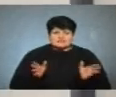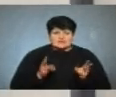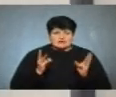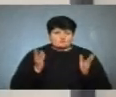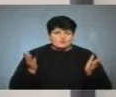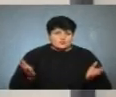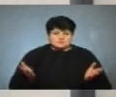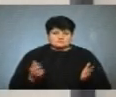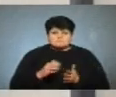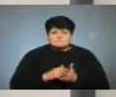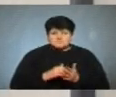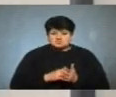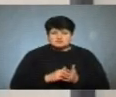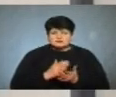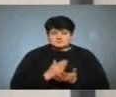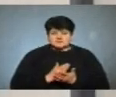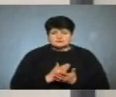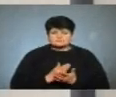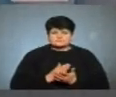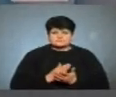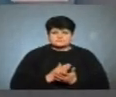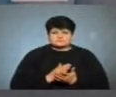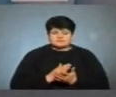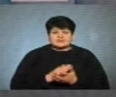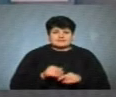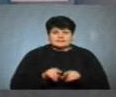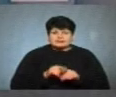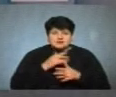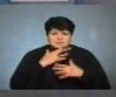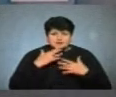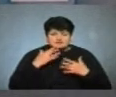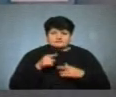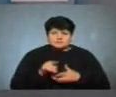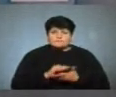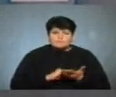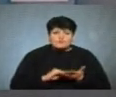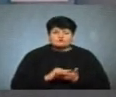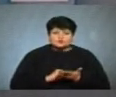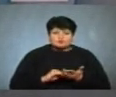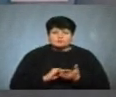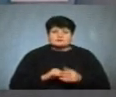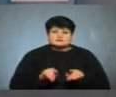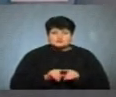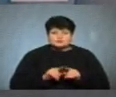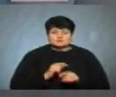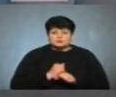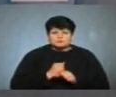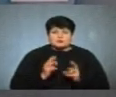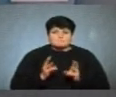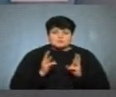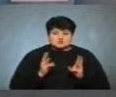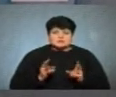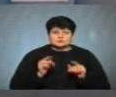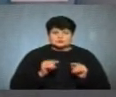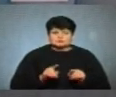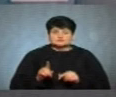тобто, причин є, як кажуть, не так багато, але вони повторяються і вони все одно спричиняють пожежі через те,